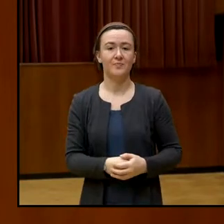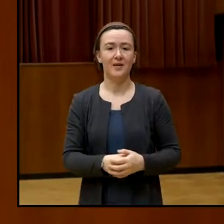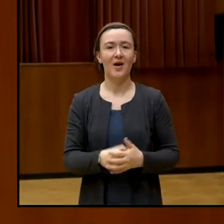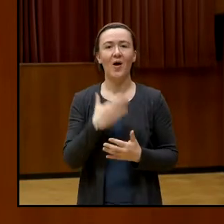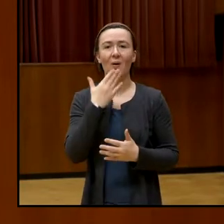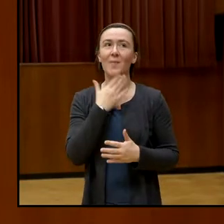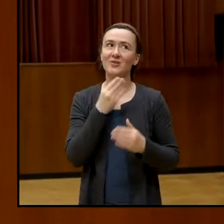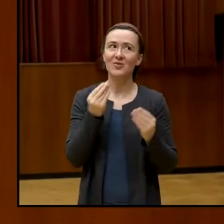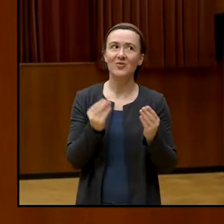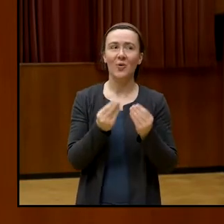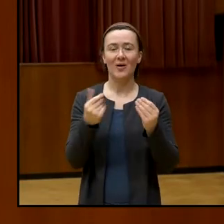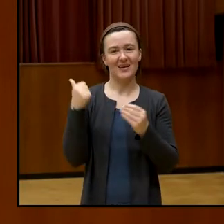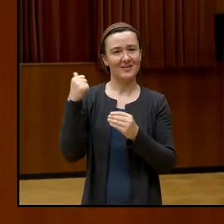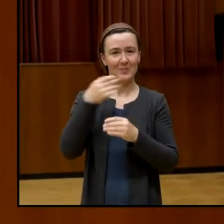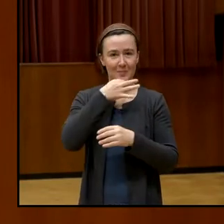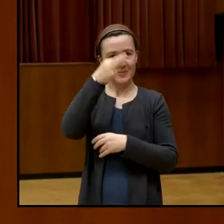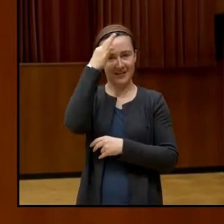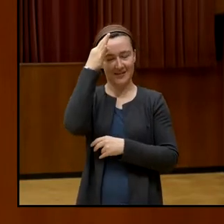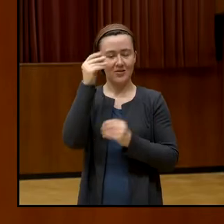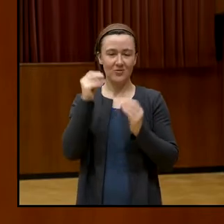dazu sagen, zu diesem Bild hinten.